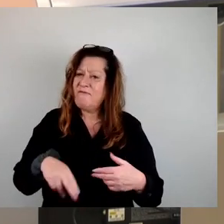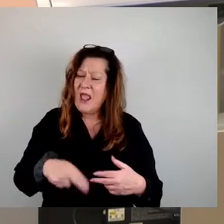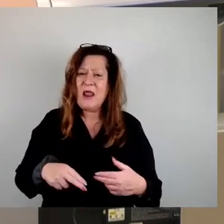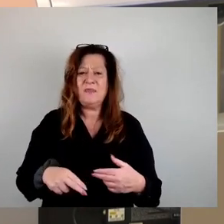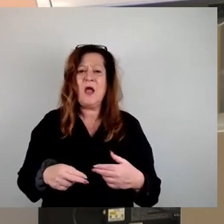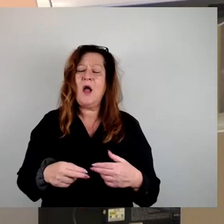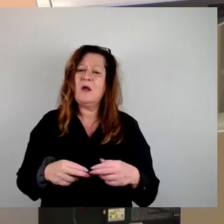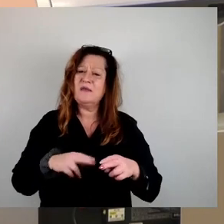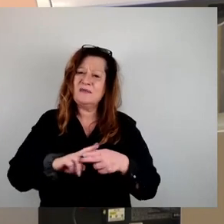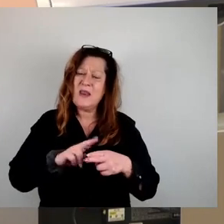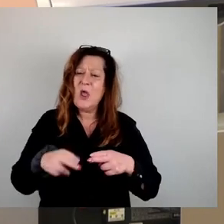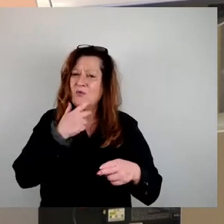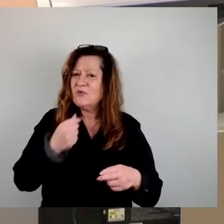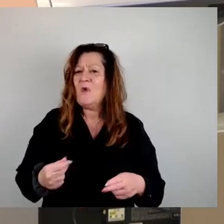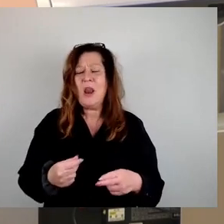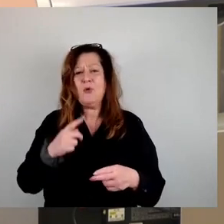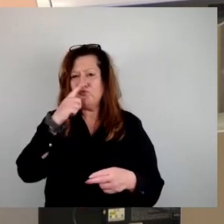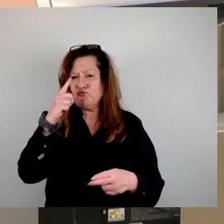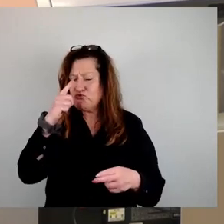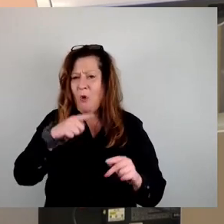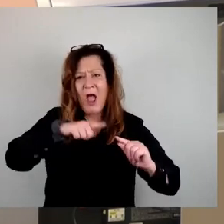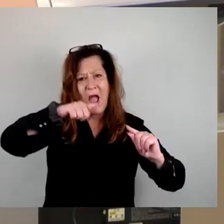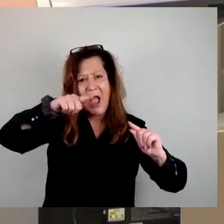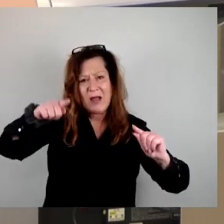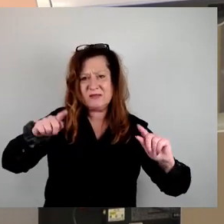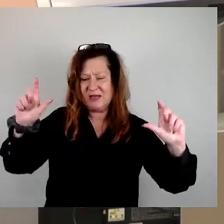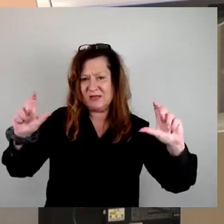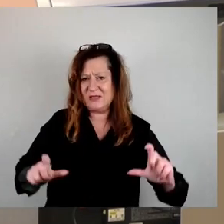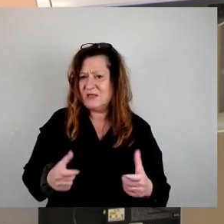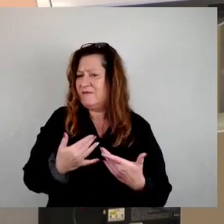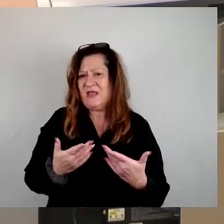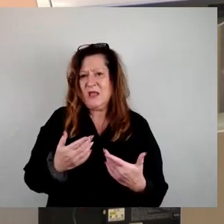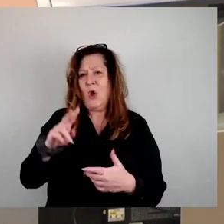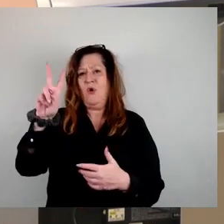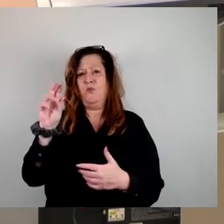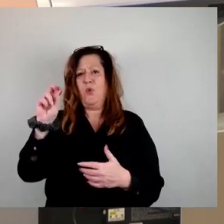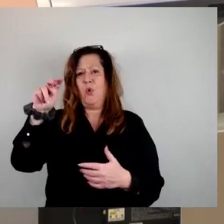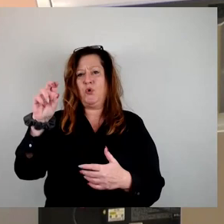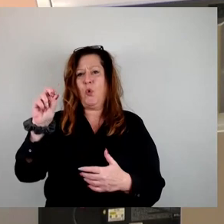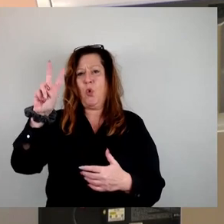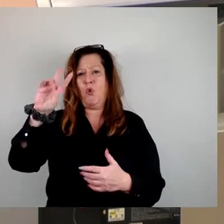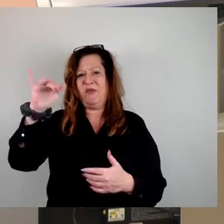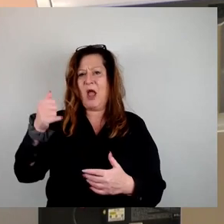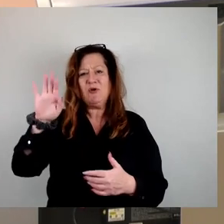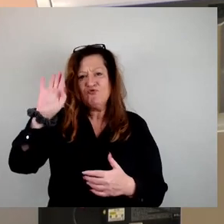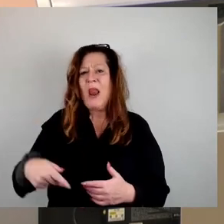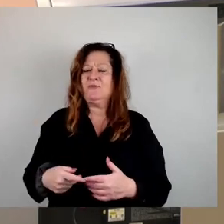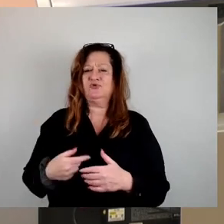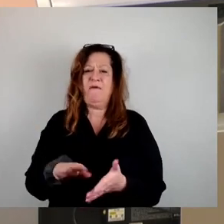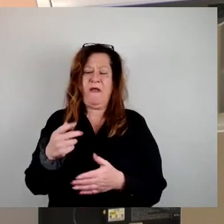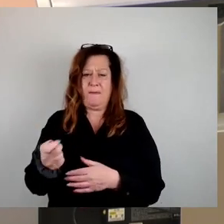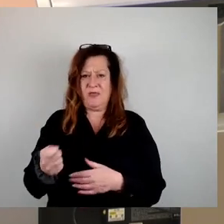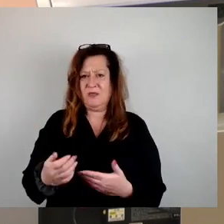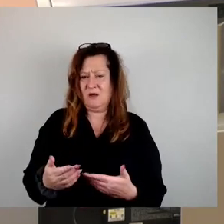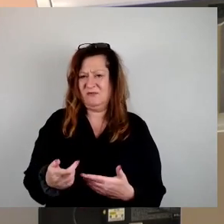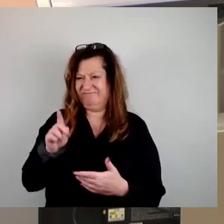Aktiengesellschaften wie Vonovia sind strukturell einfach schlechte Vermieter und sollten in Krisenzeiten nicht auch noch gestützt werden. Der Deal